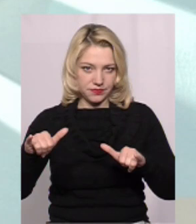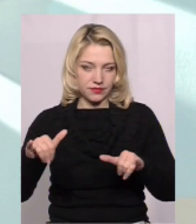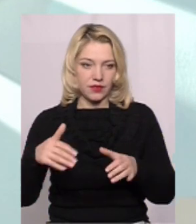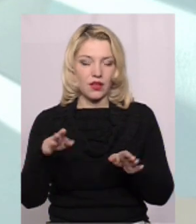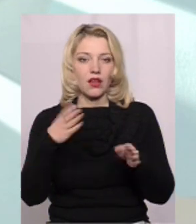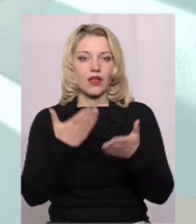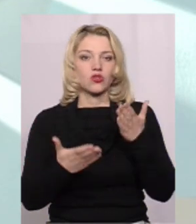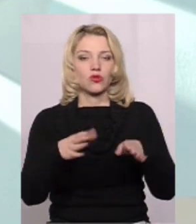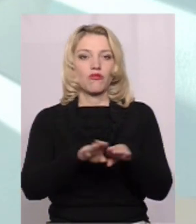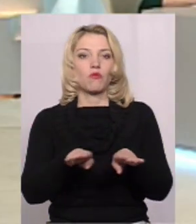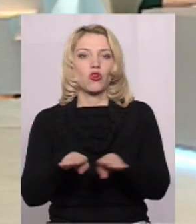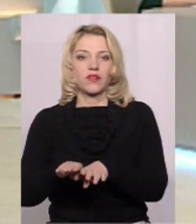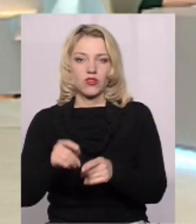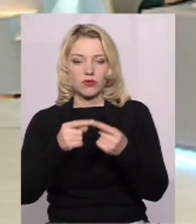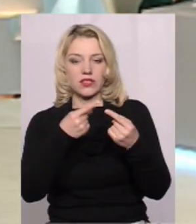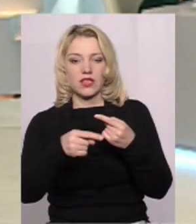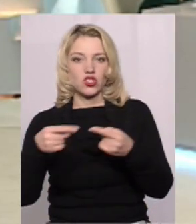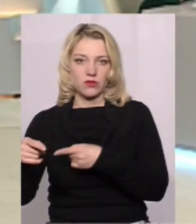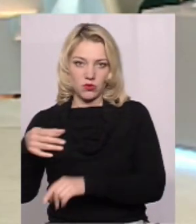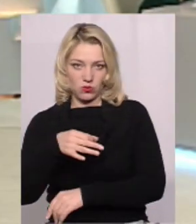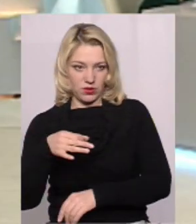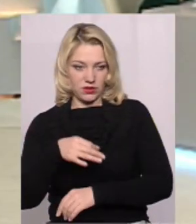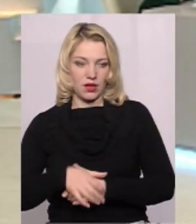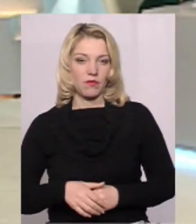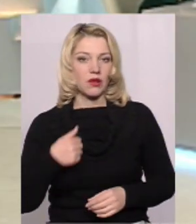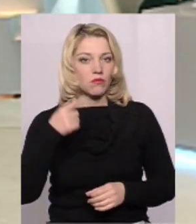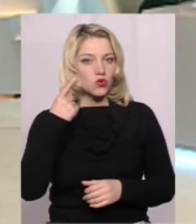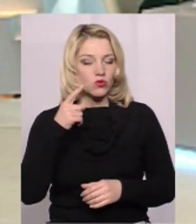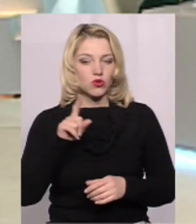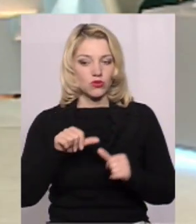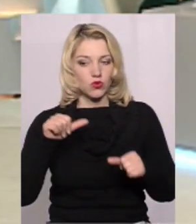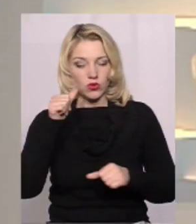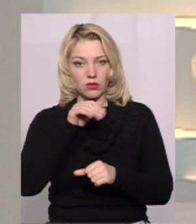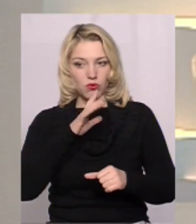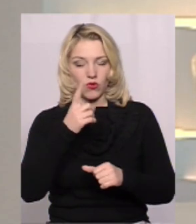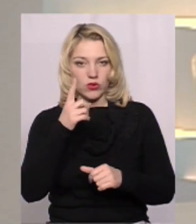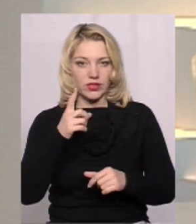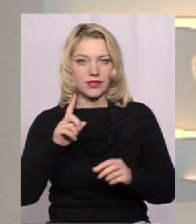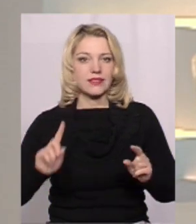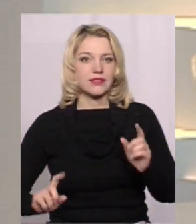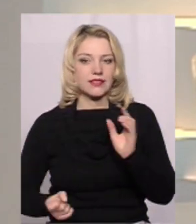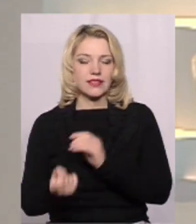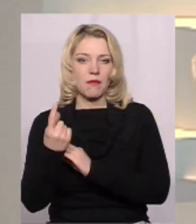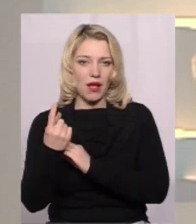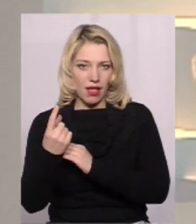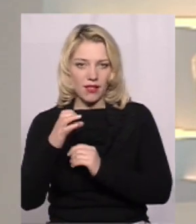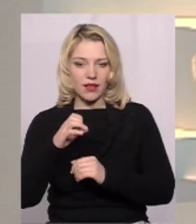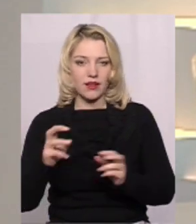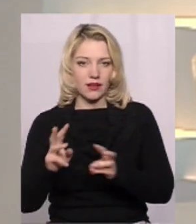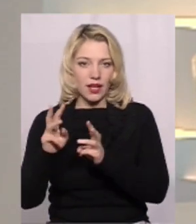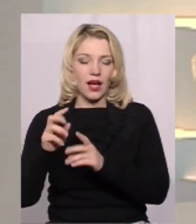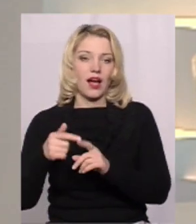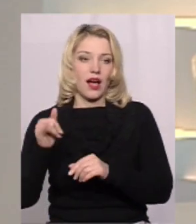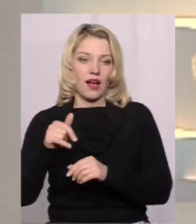порівнянні з тими іншими областями Так, от ми почули, що торік був один спалах такий, а в якому році